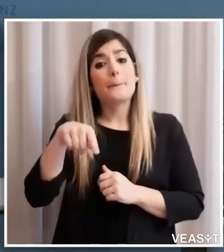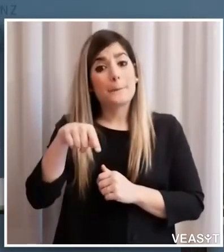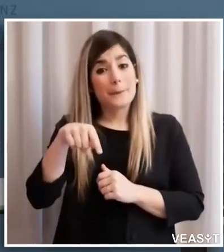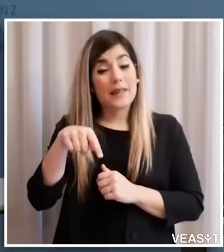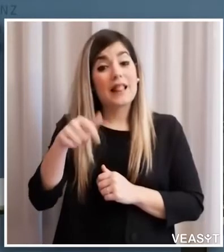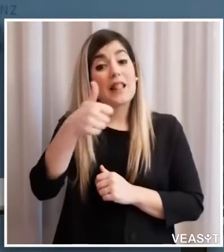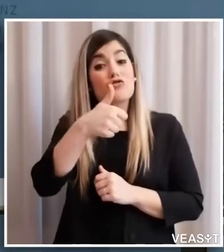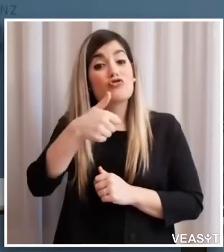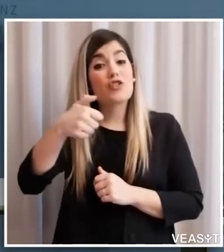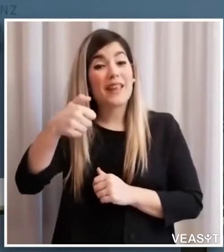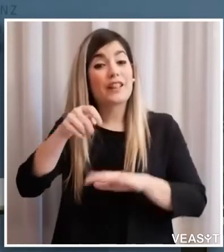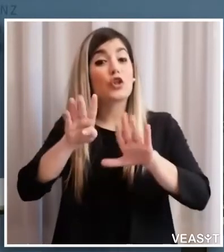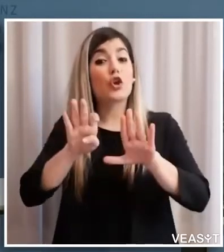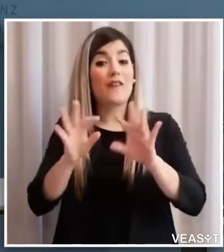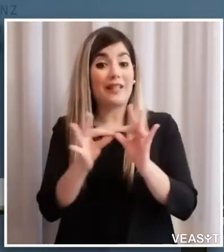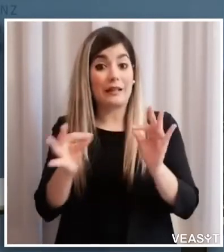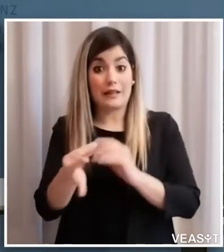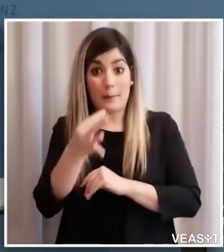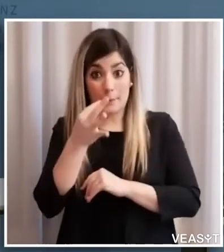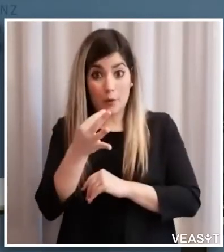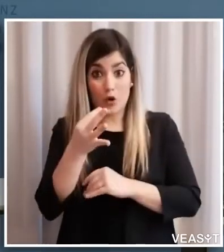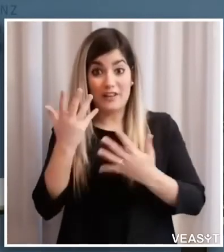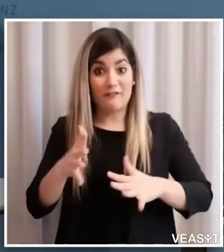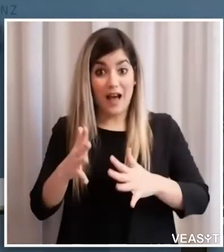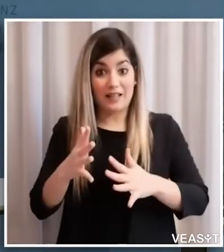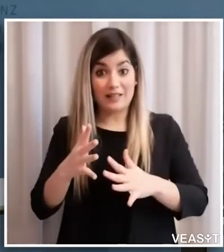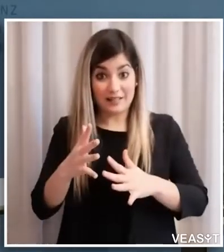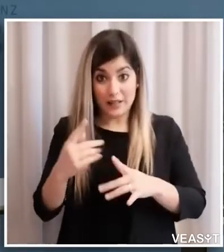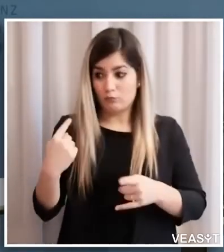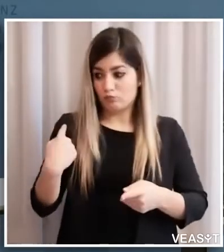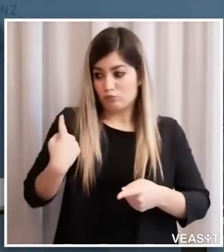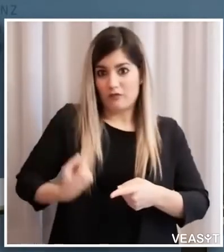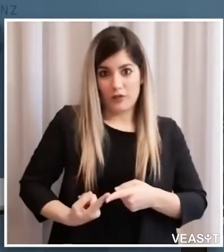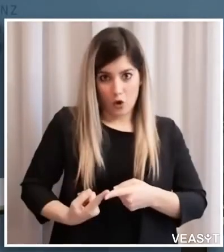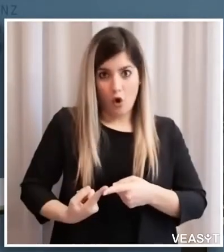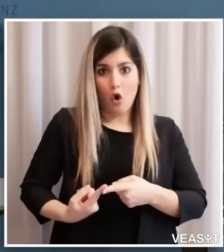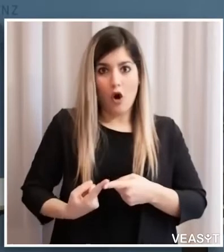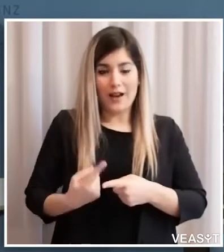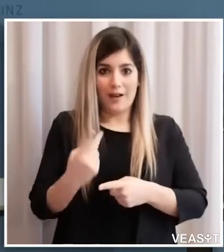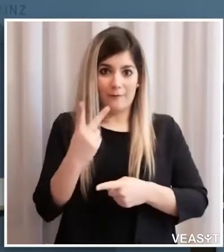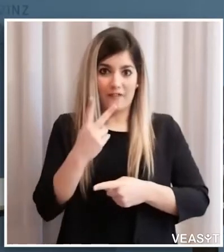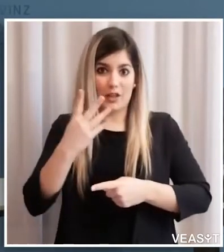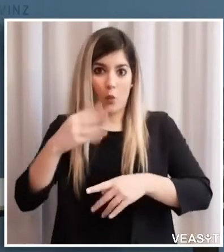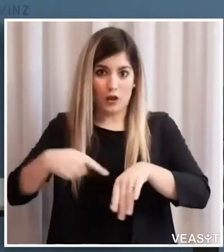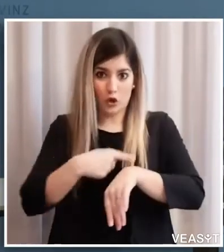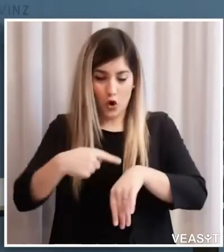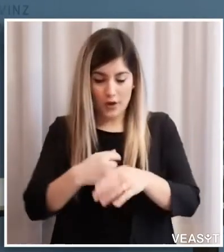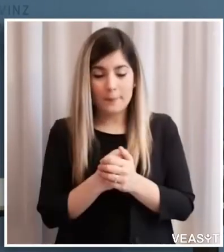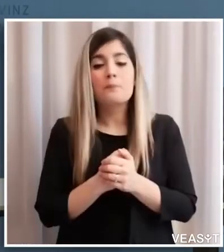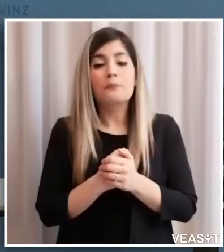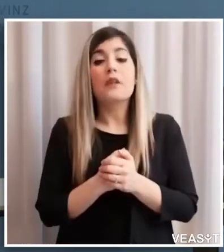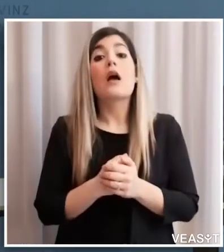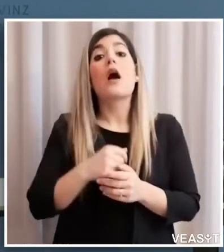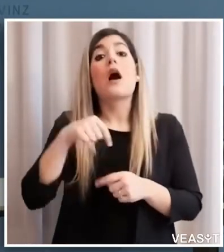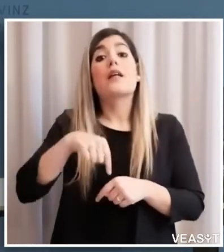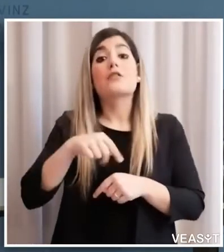.190 tamponi solo nelle ultime 24 ore. In tutto abbiamo adesso 28